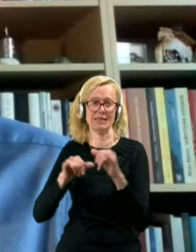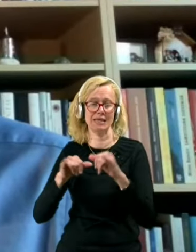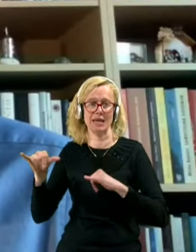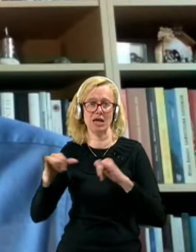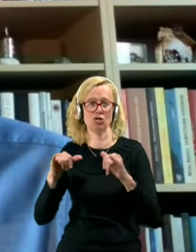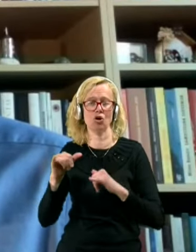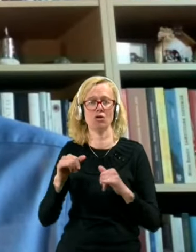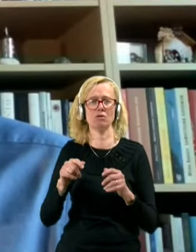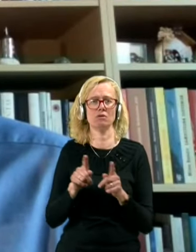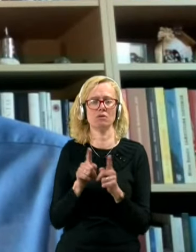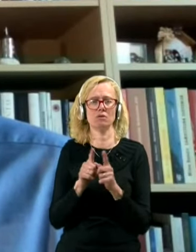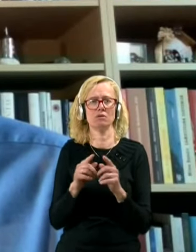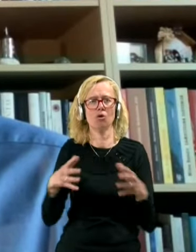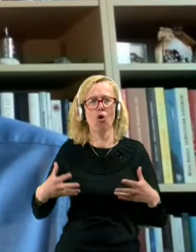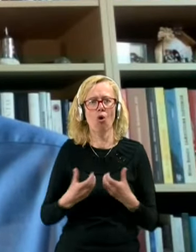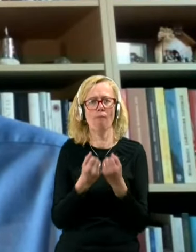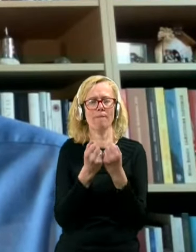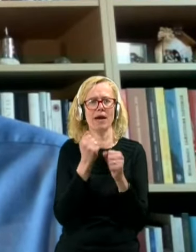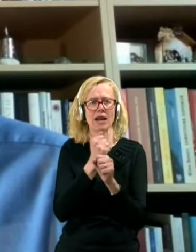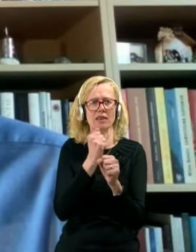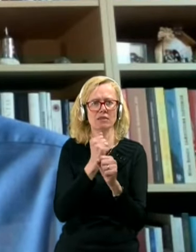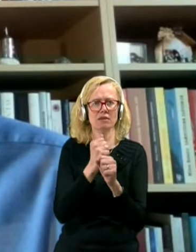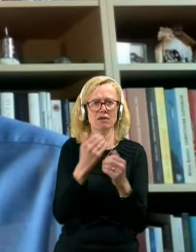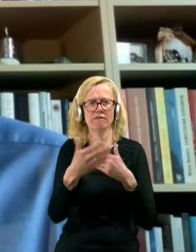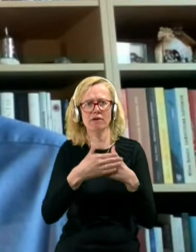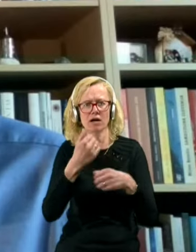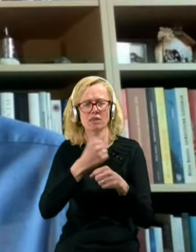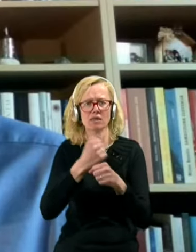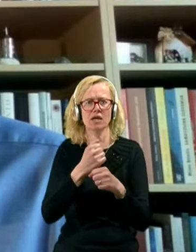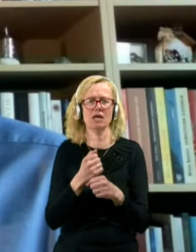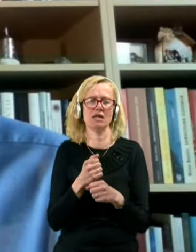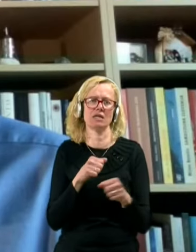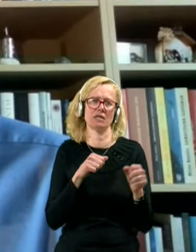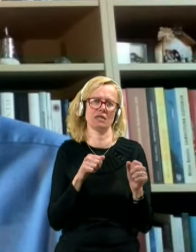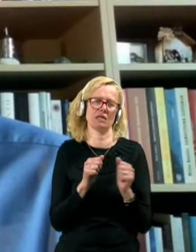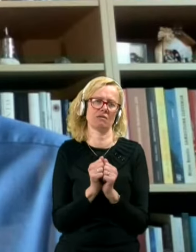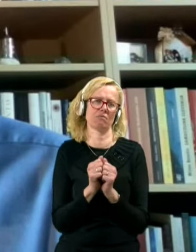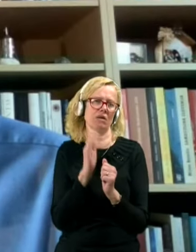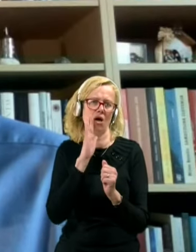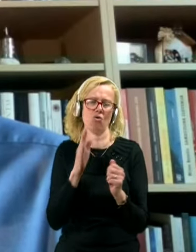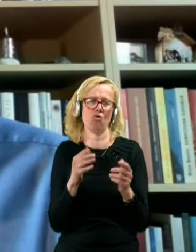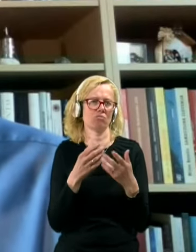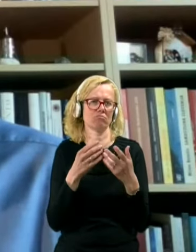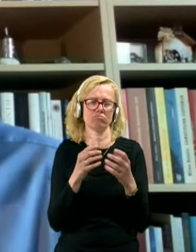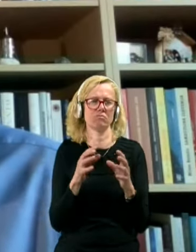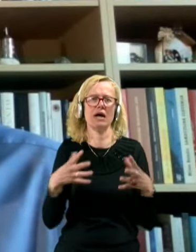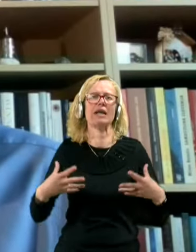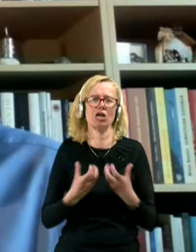kooperativen in bi lahko z vlad oziroma z okromom to zadeval za celo leto razrešil.